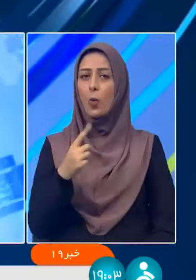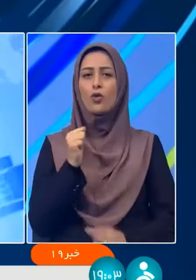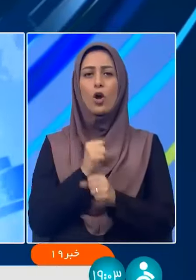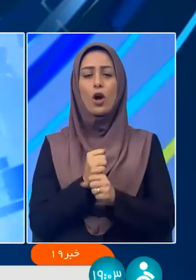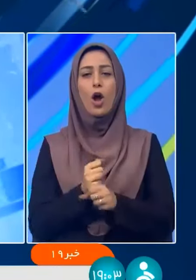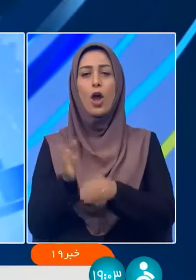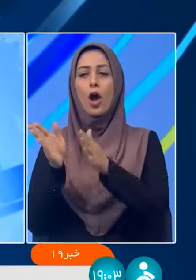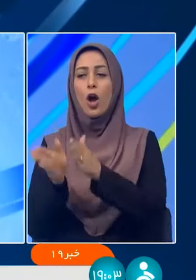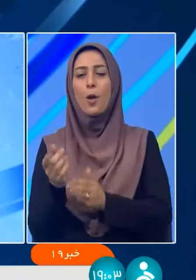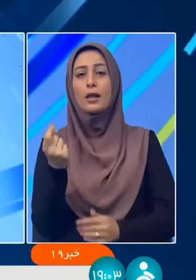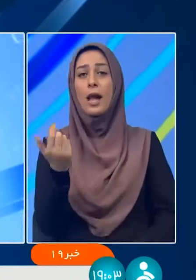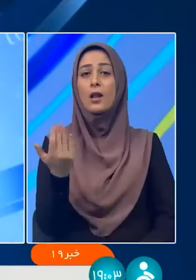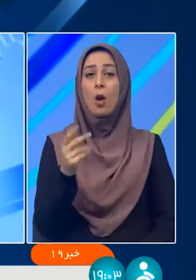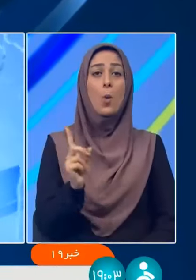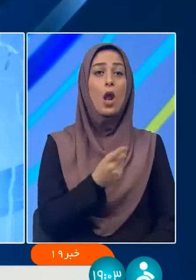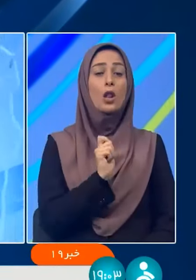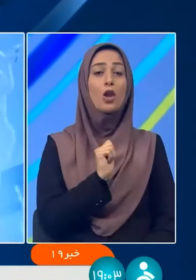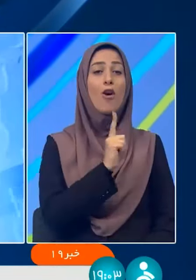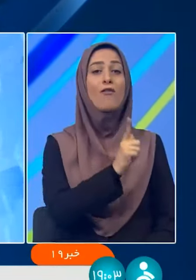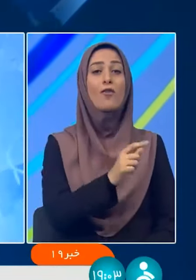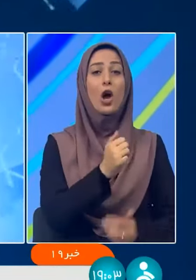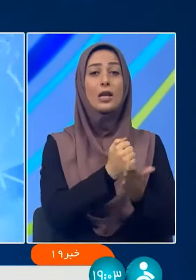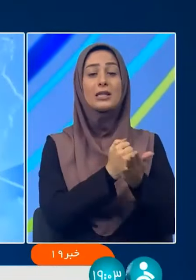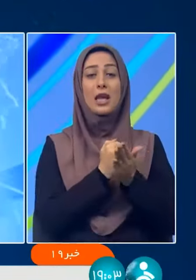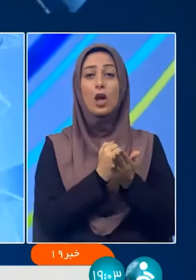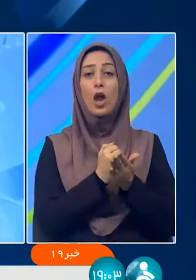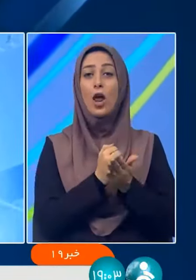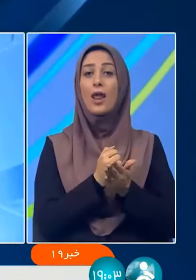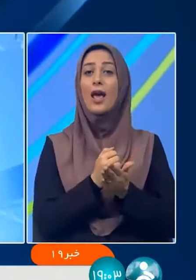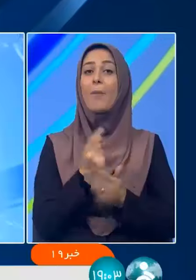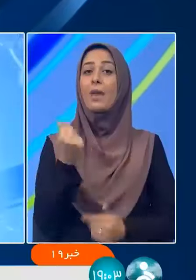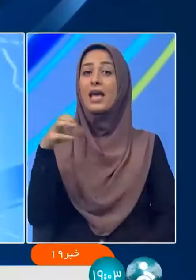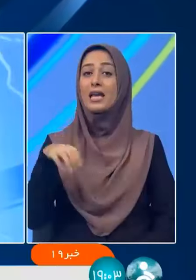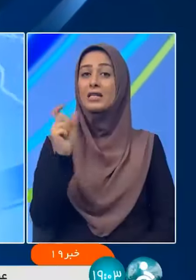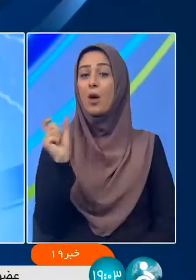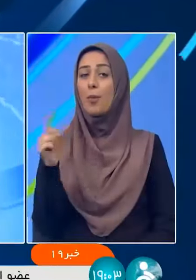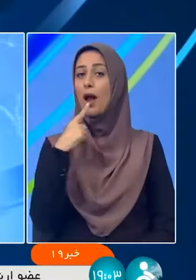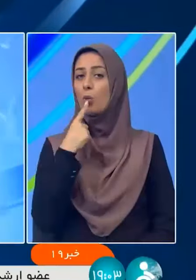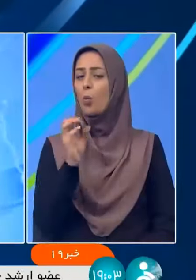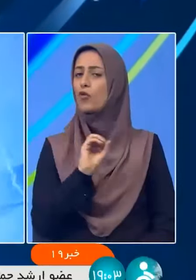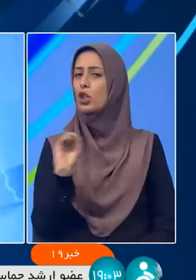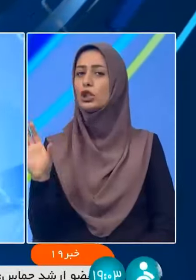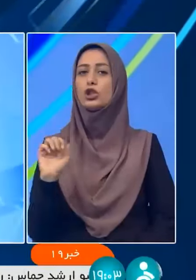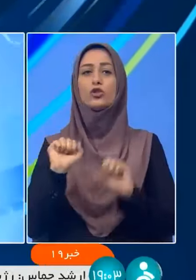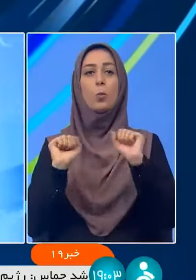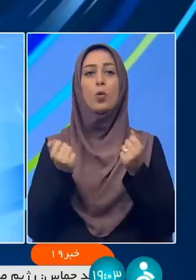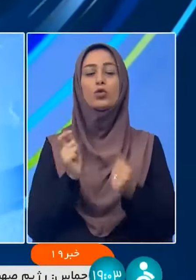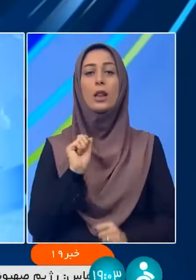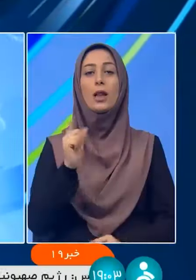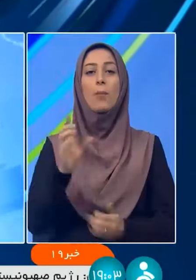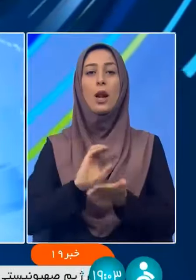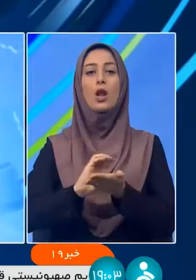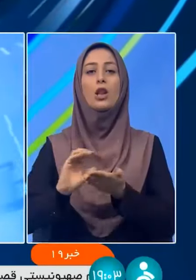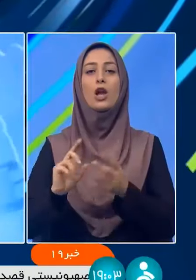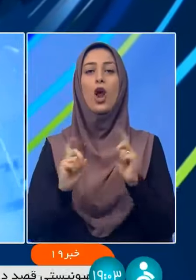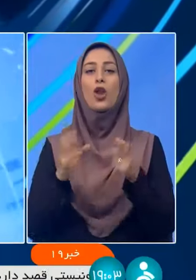فرایند تمنی منابه تا واری زیارانه به حساب شهروندان اشاره کرد و گفت هیچ مشکلی در پرداخت یارانه نقدی